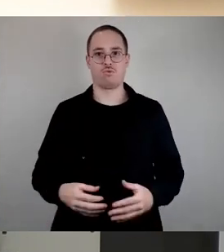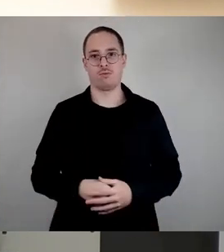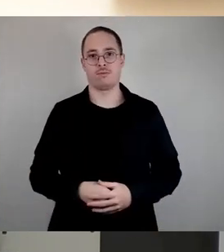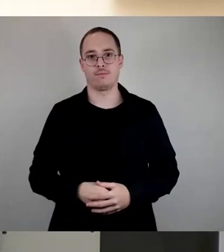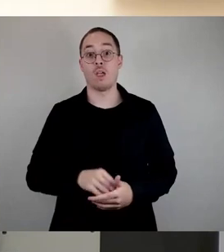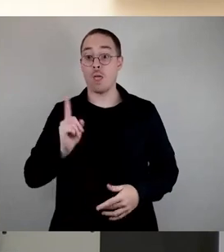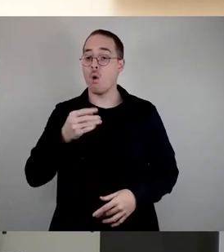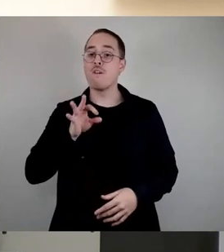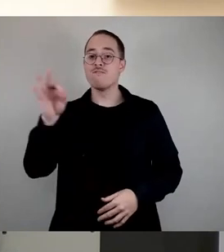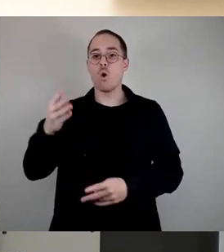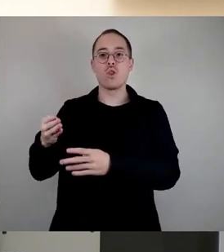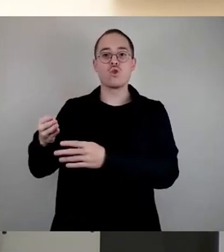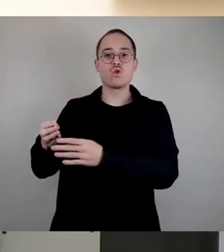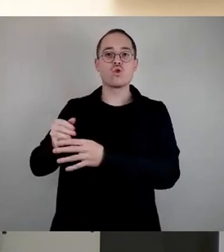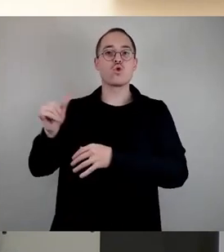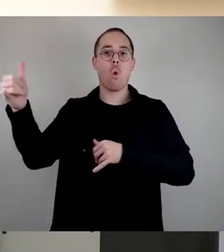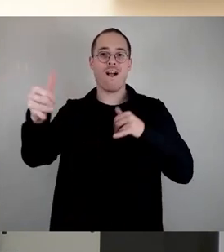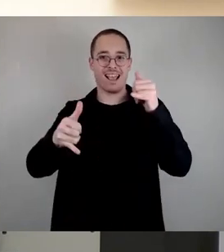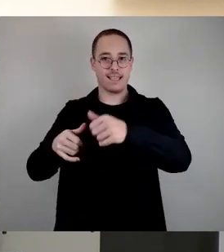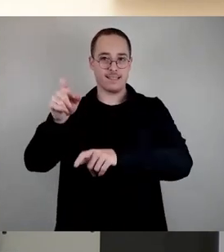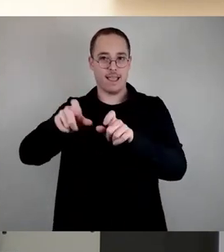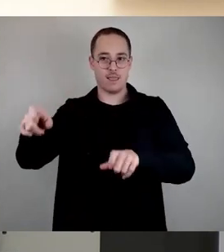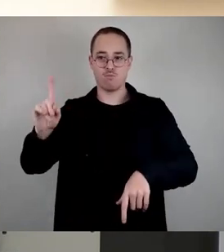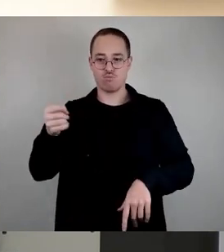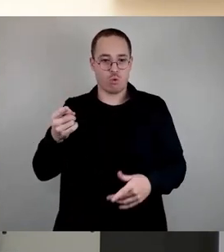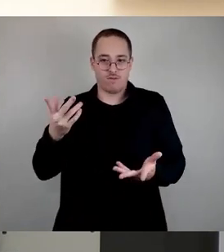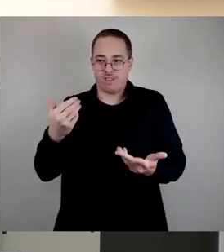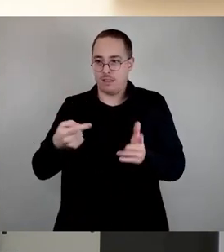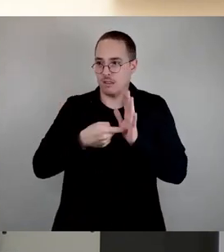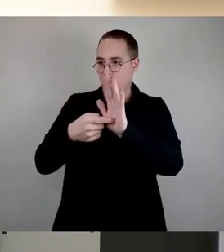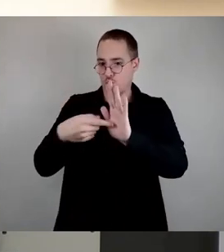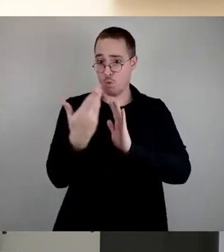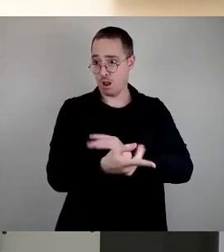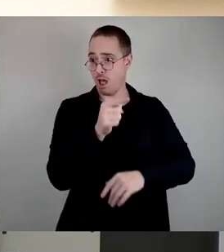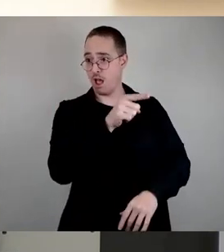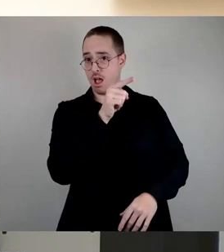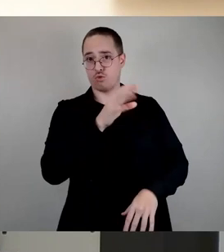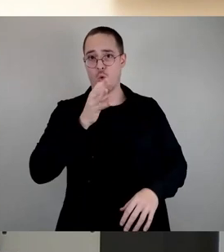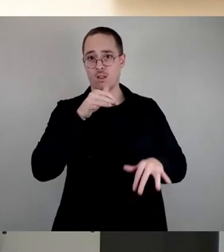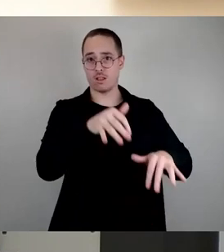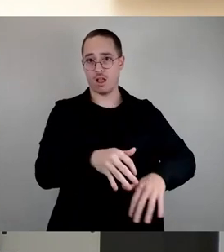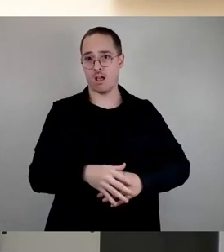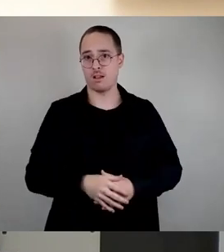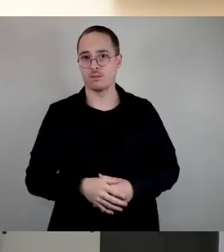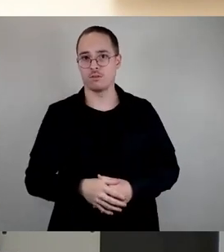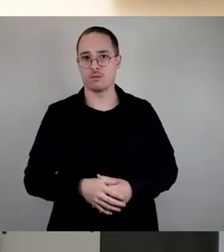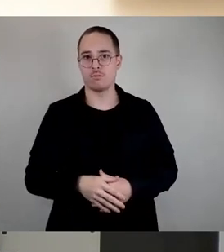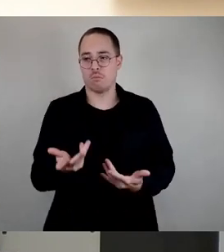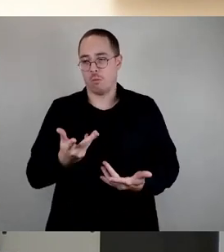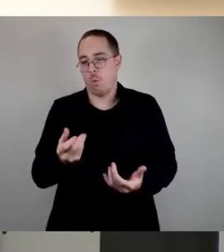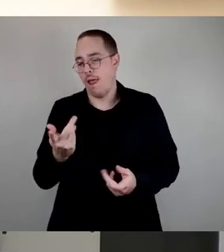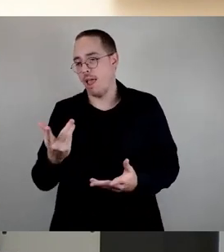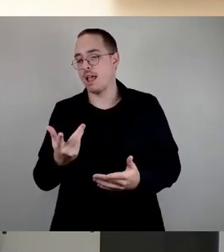für Touristen irgendwo bekannt machen. Und wir hatten es mal gesagt, im Themenstadtplan, das wird ein Tourist relativ wenig nutzen, ein